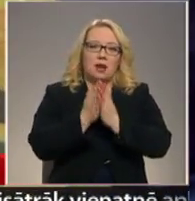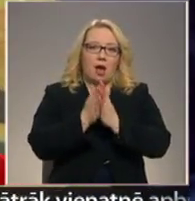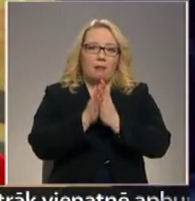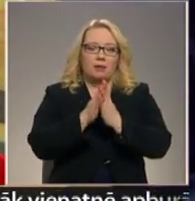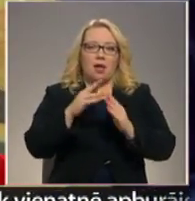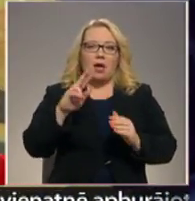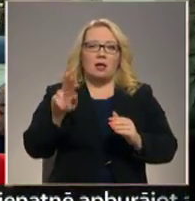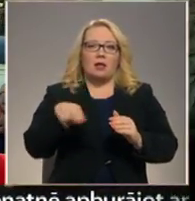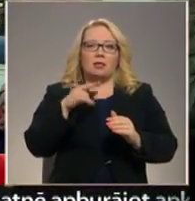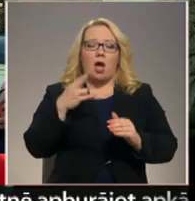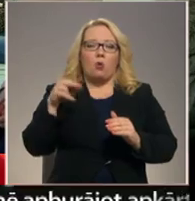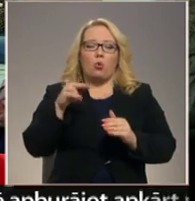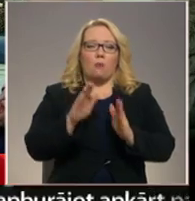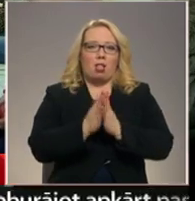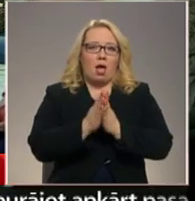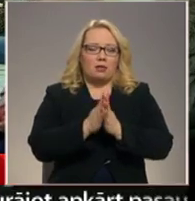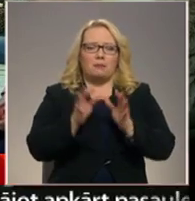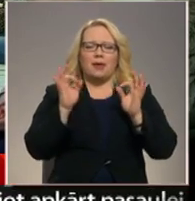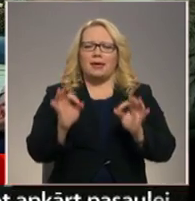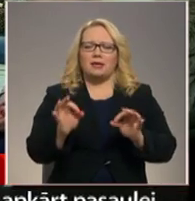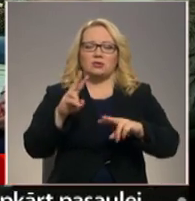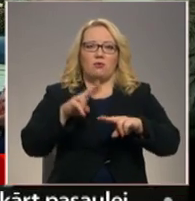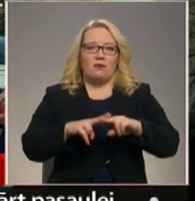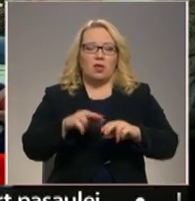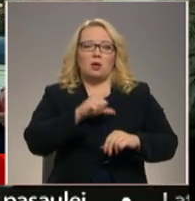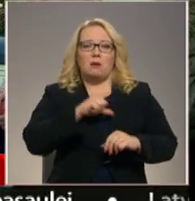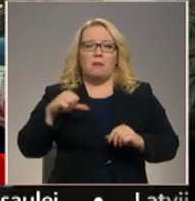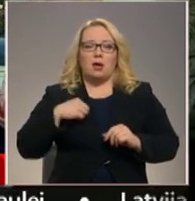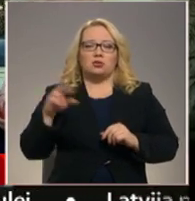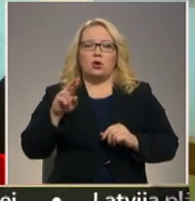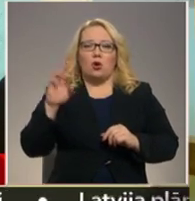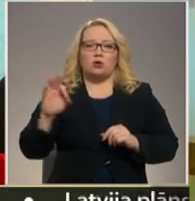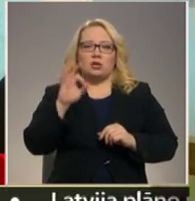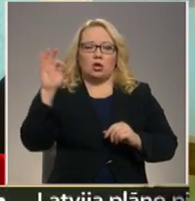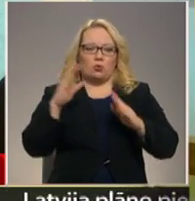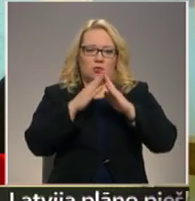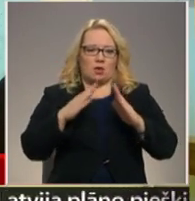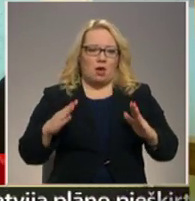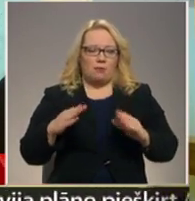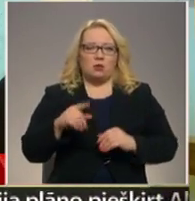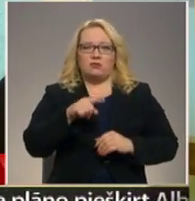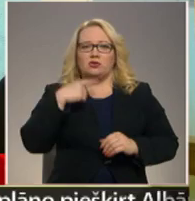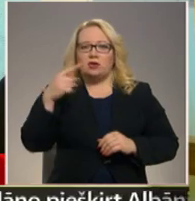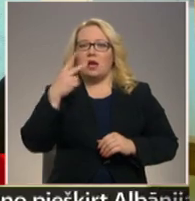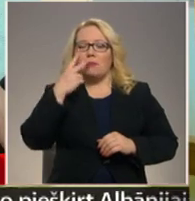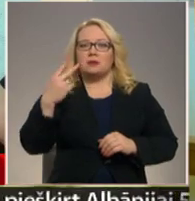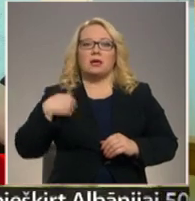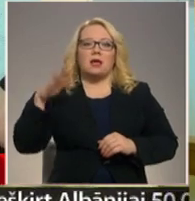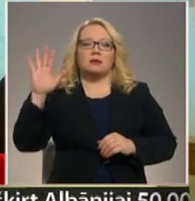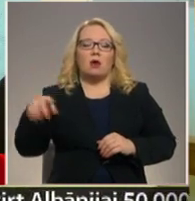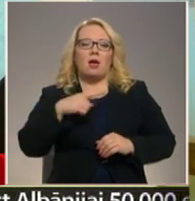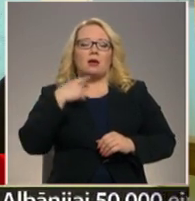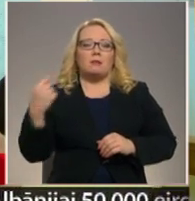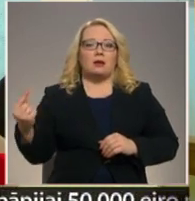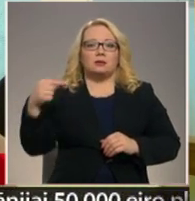dārgumu lādē. Par īstu pasaku vietu kļuvis arī pats rozīņu namiņš. Paskaities, kas ārā notiek, tieši gribas jau nākt šeit.